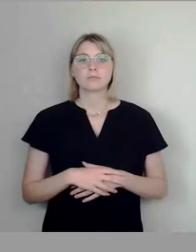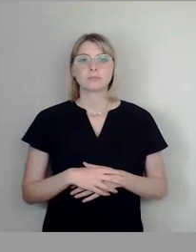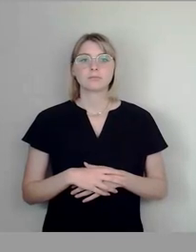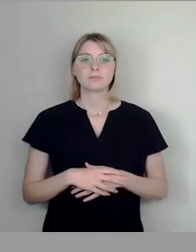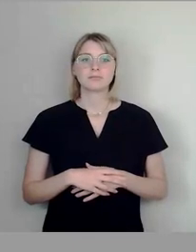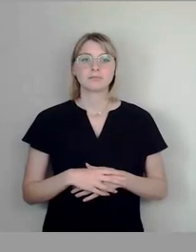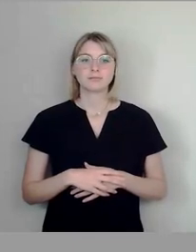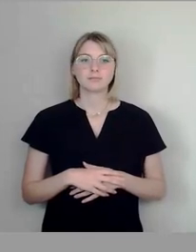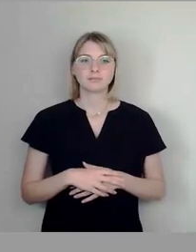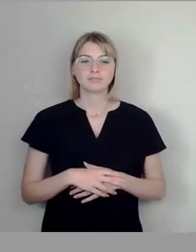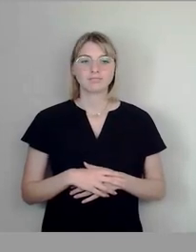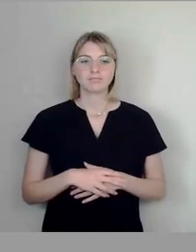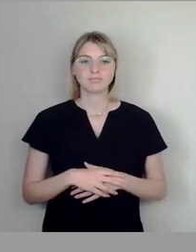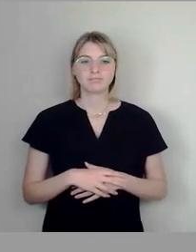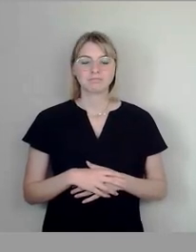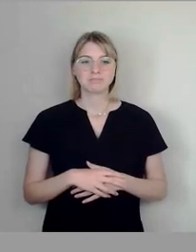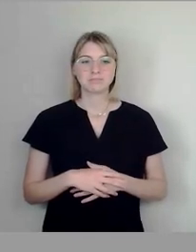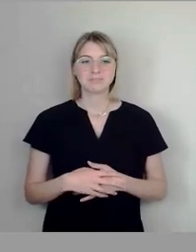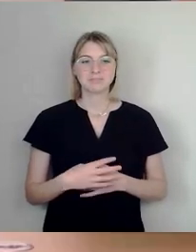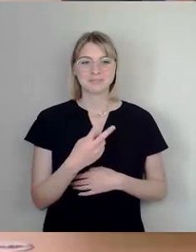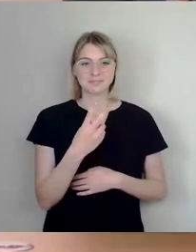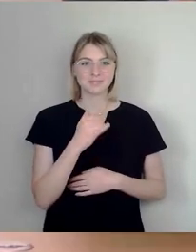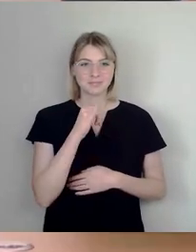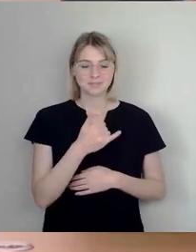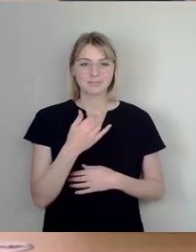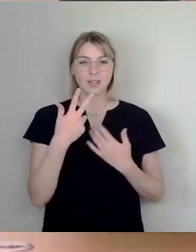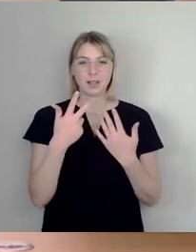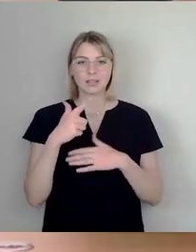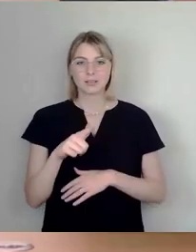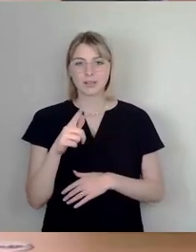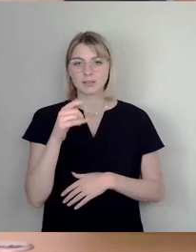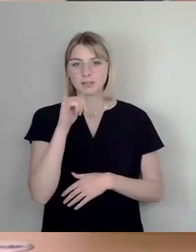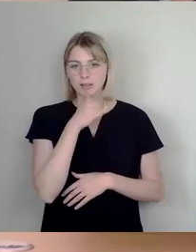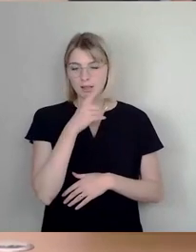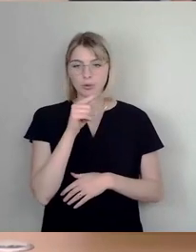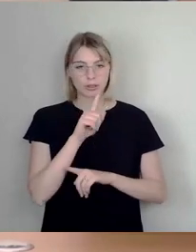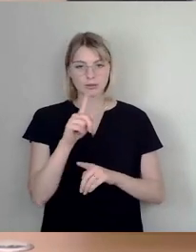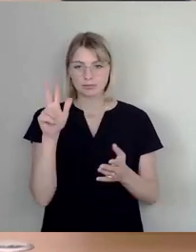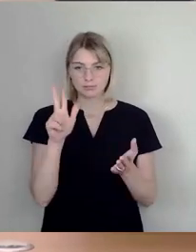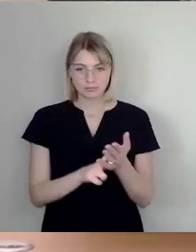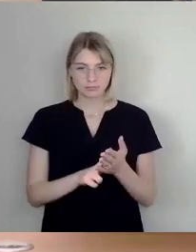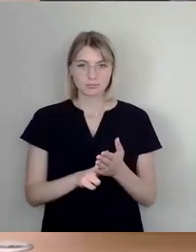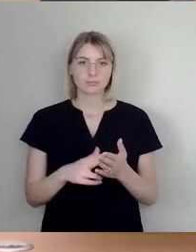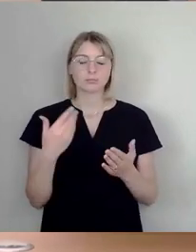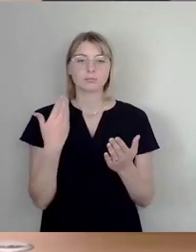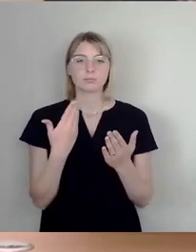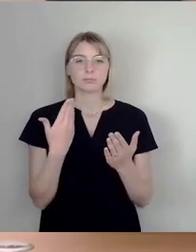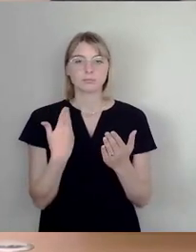Bei 20 ja, 28 nein, so nicht bestätigt. Deswegen rufe